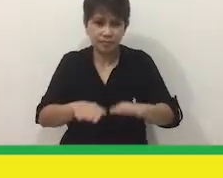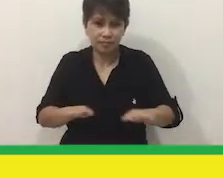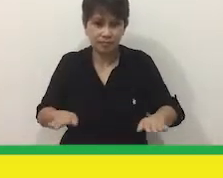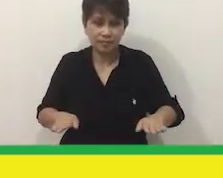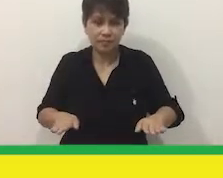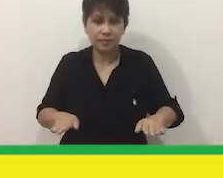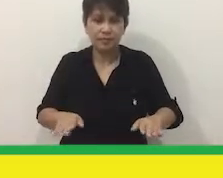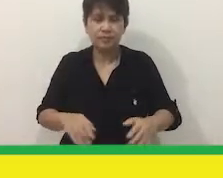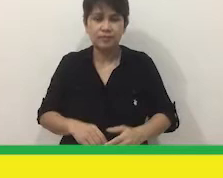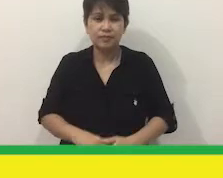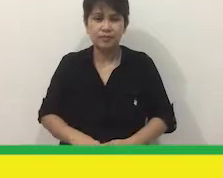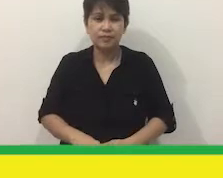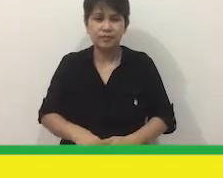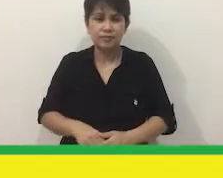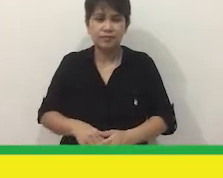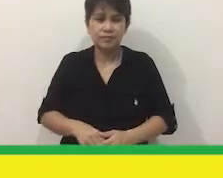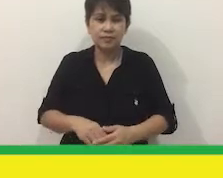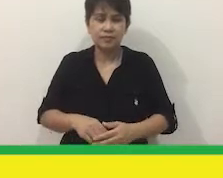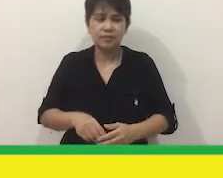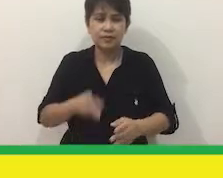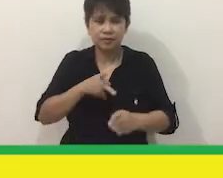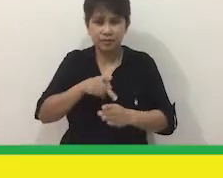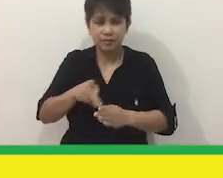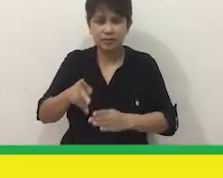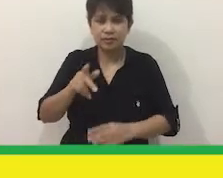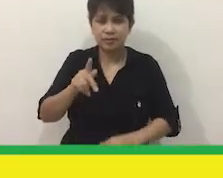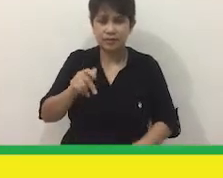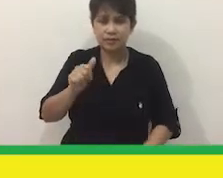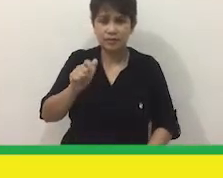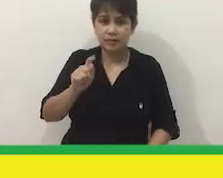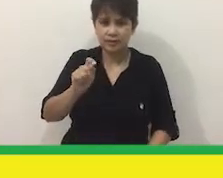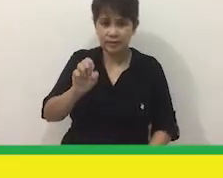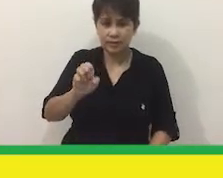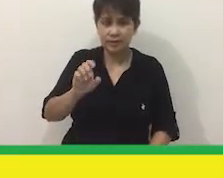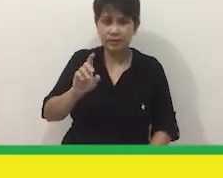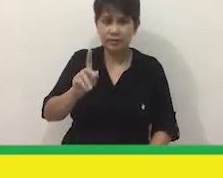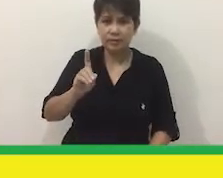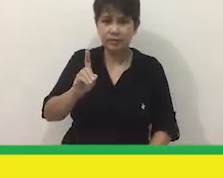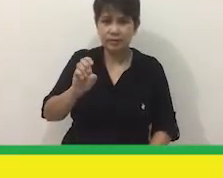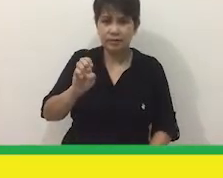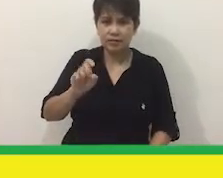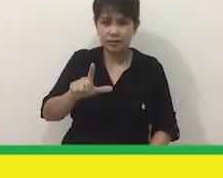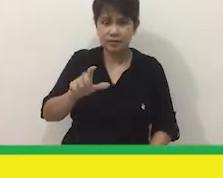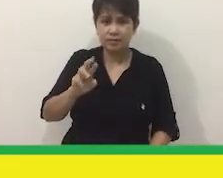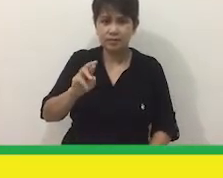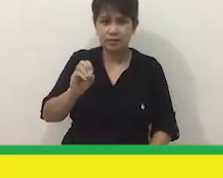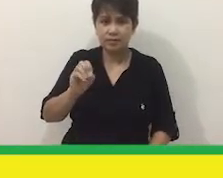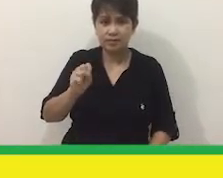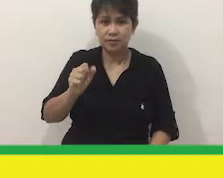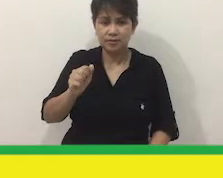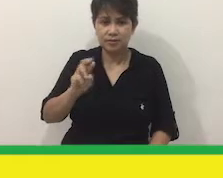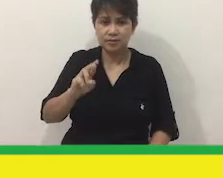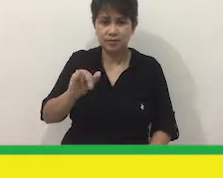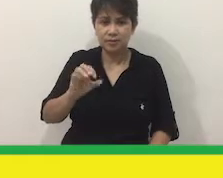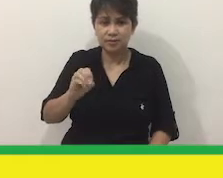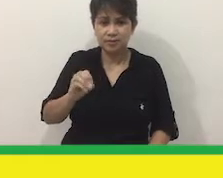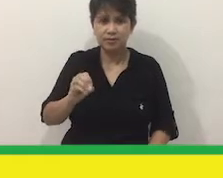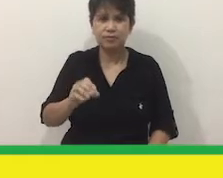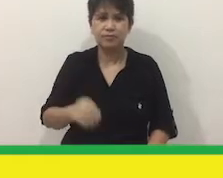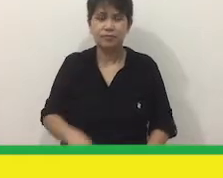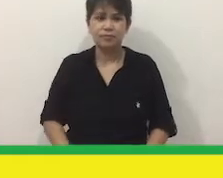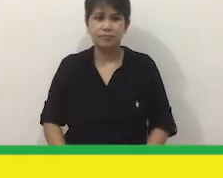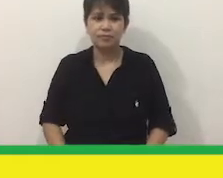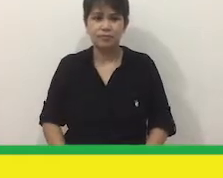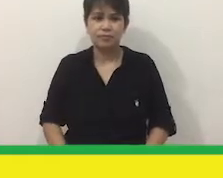kwento ng ating kaibigan Na si Professor Kate Del Rosario At do hit me Dandine Espina Ito